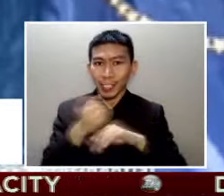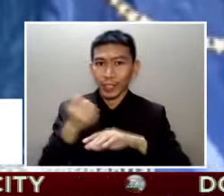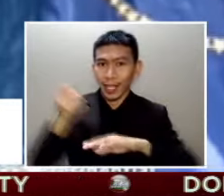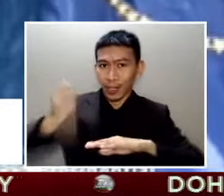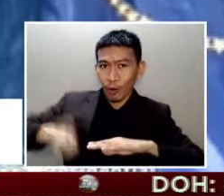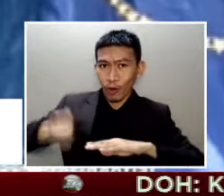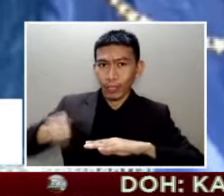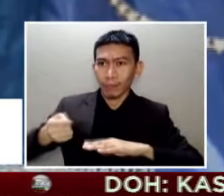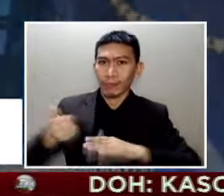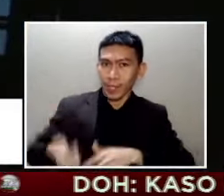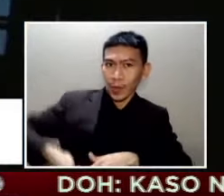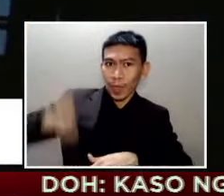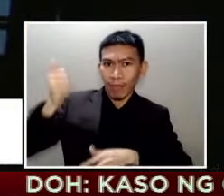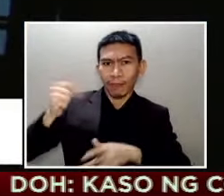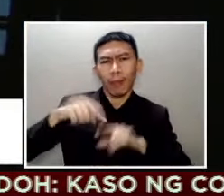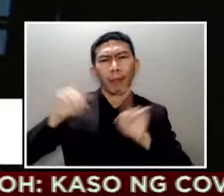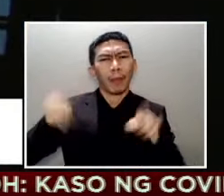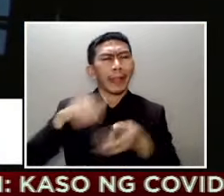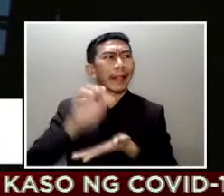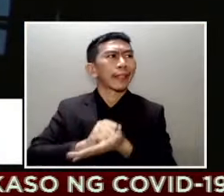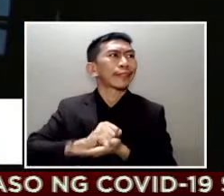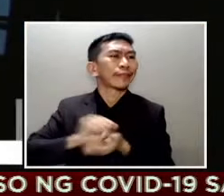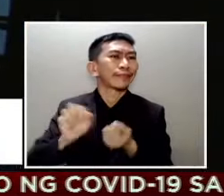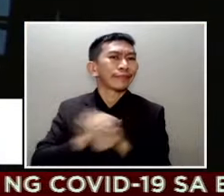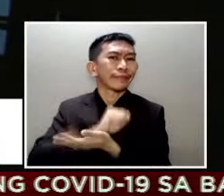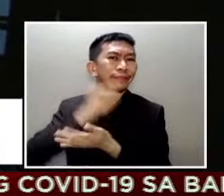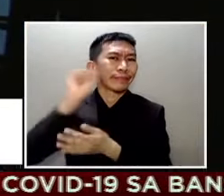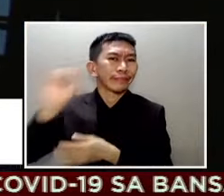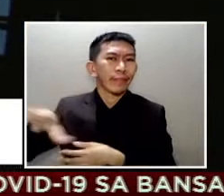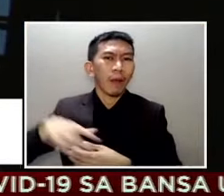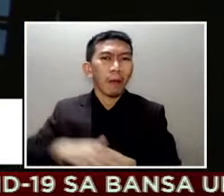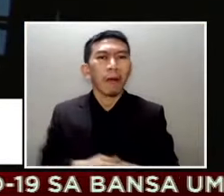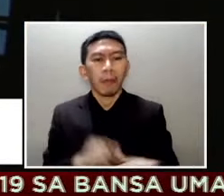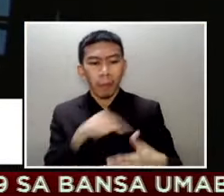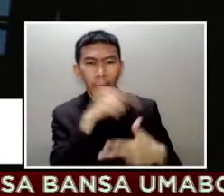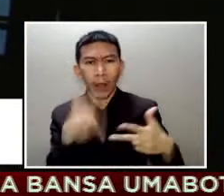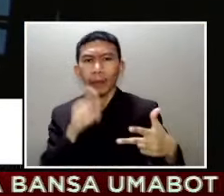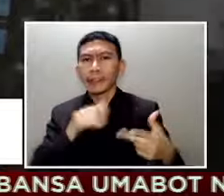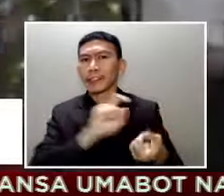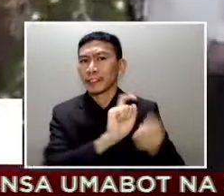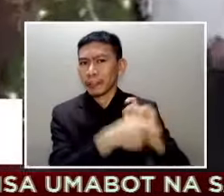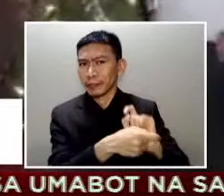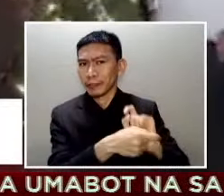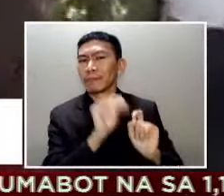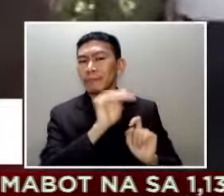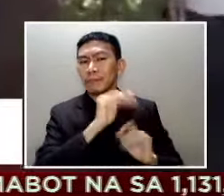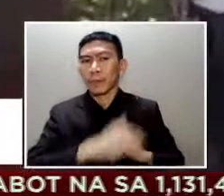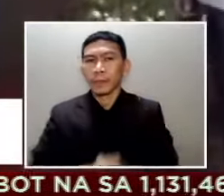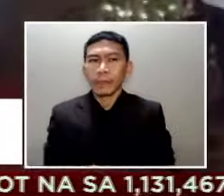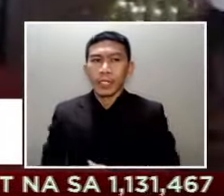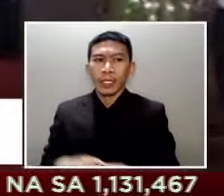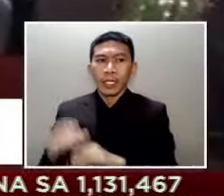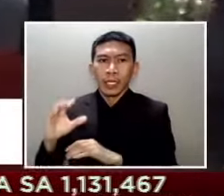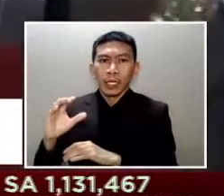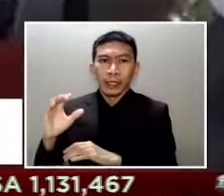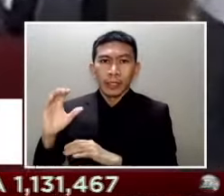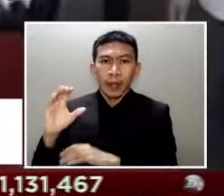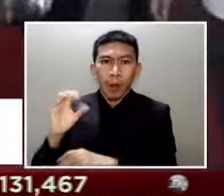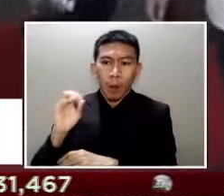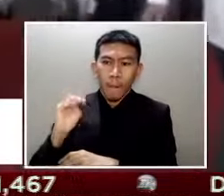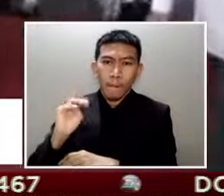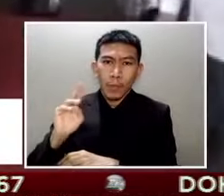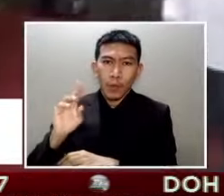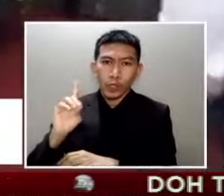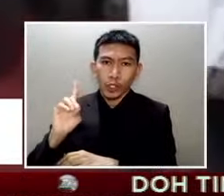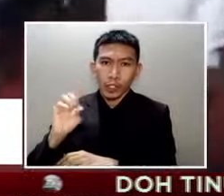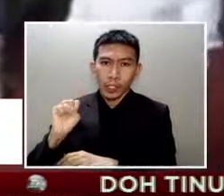itapon sa basurahan Nababahala naman si dating ombudsman Conchita Carpio Morales sa kakulangan ng transparency sa mga